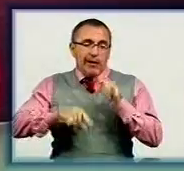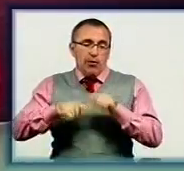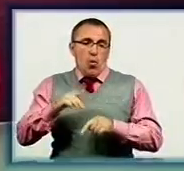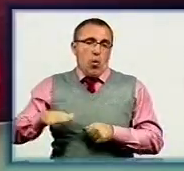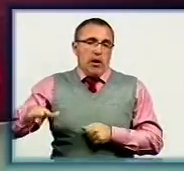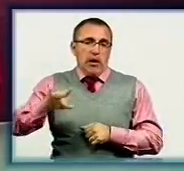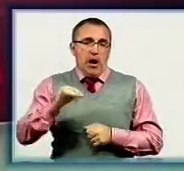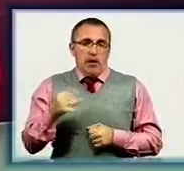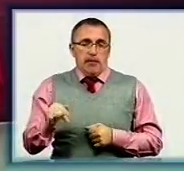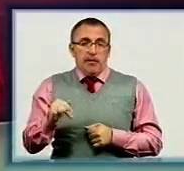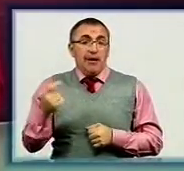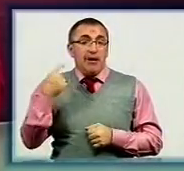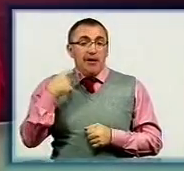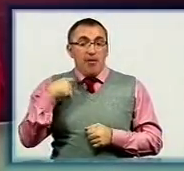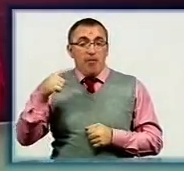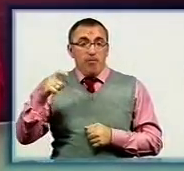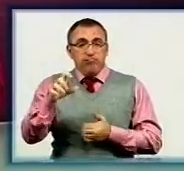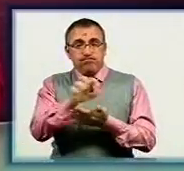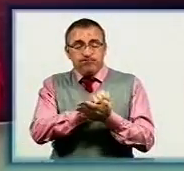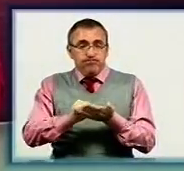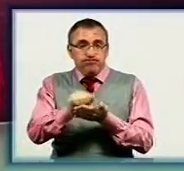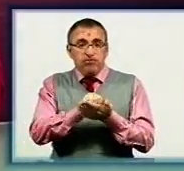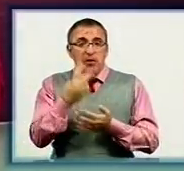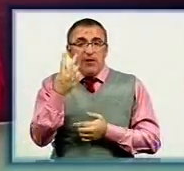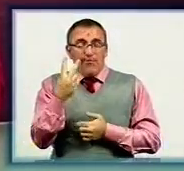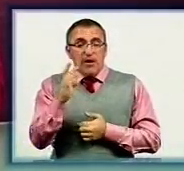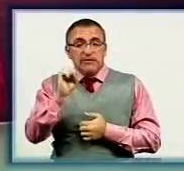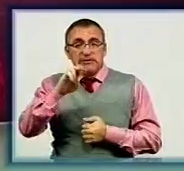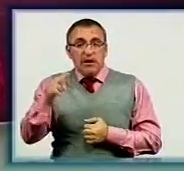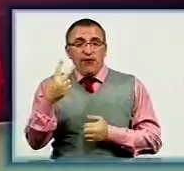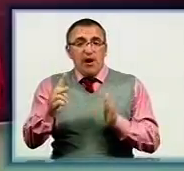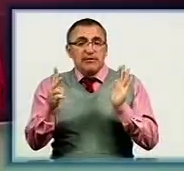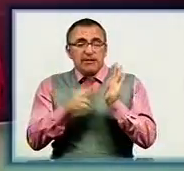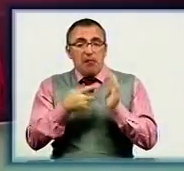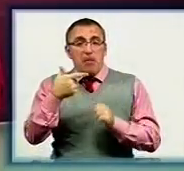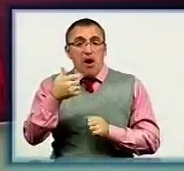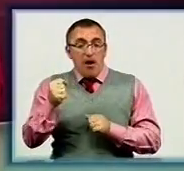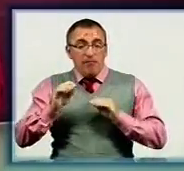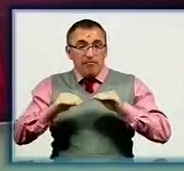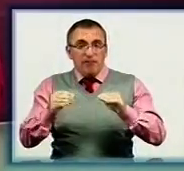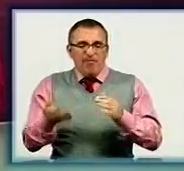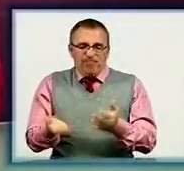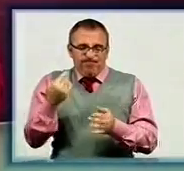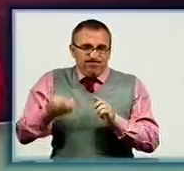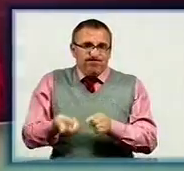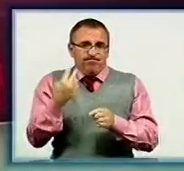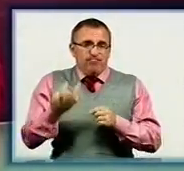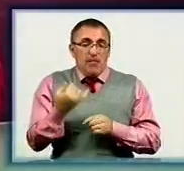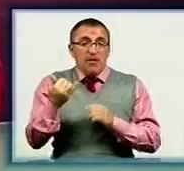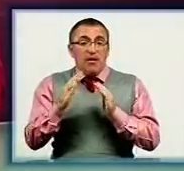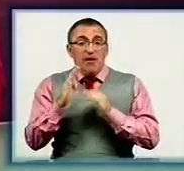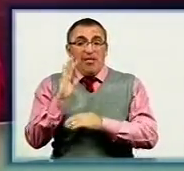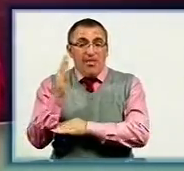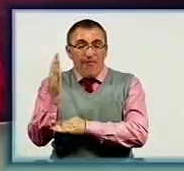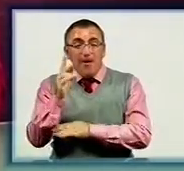На Кіровоградщині бактерії знищили майже два сади. Це 27 гектарів насаджень, які довелося викорчовувати. Частину дерев нині намагаються